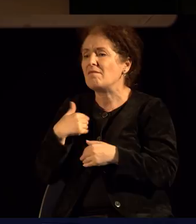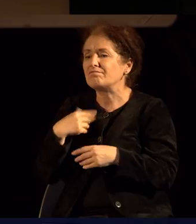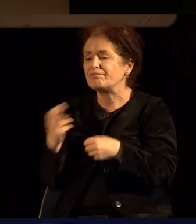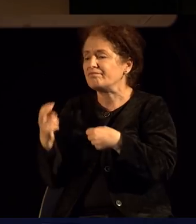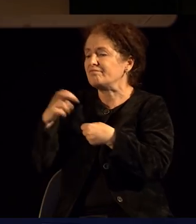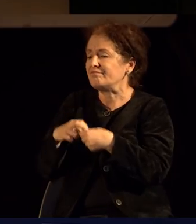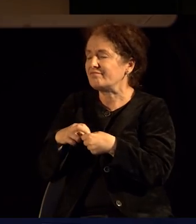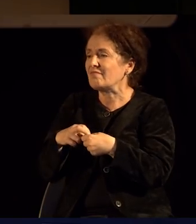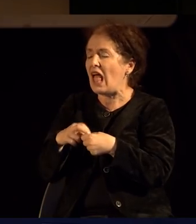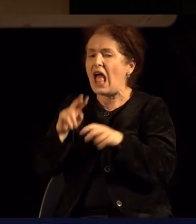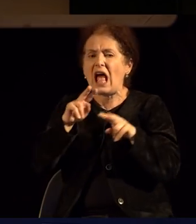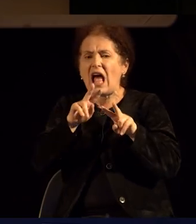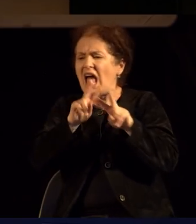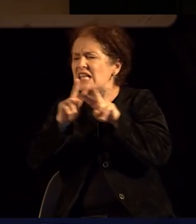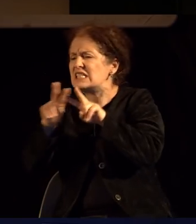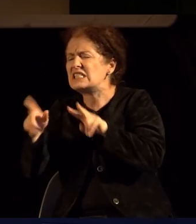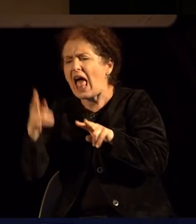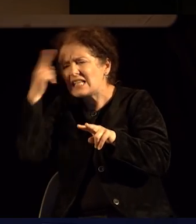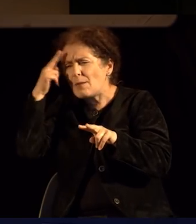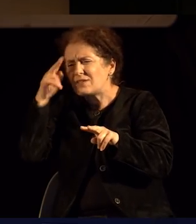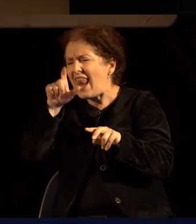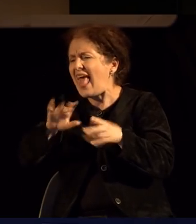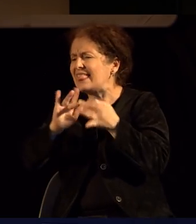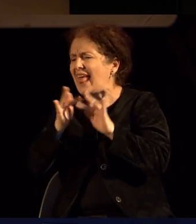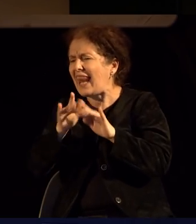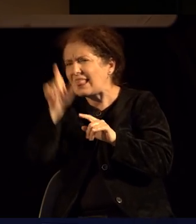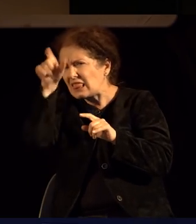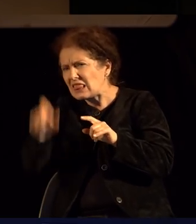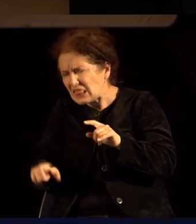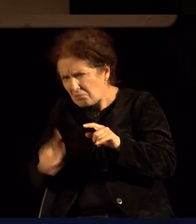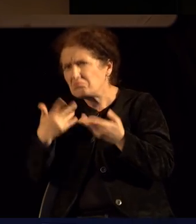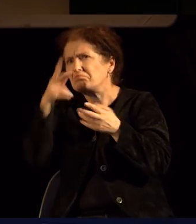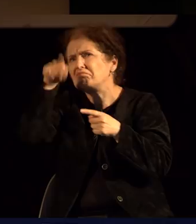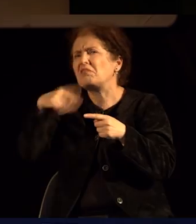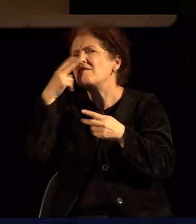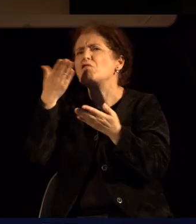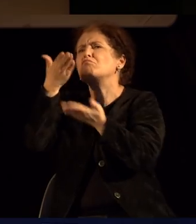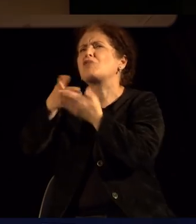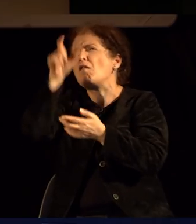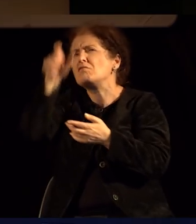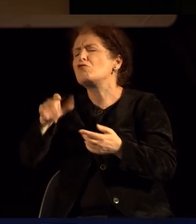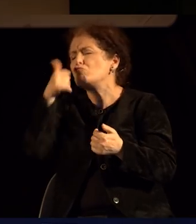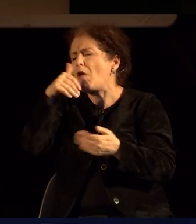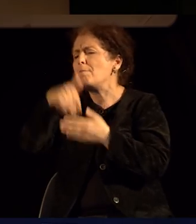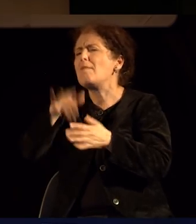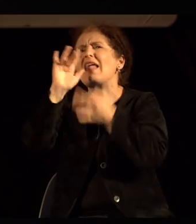приклучив на оние сајтови за познавање да видиме што се има, нели, што се нуди таму. И за